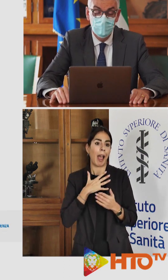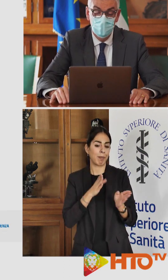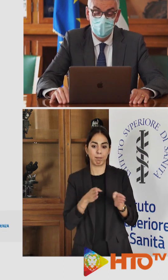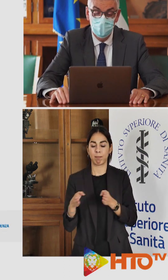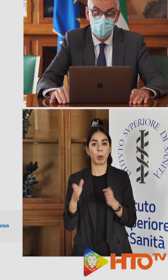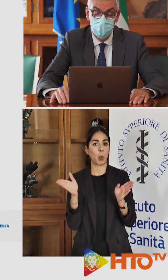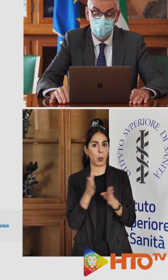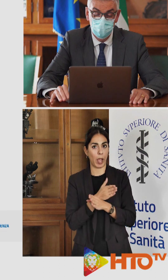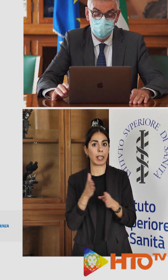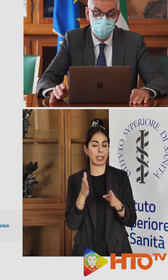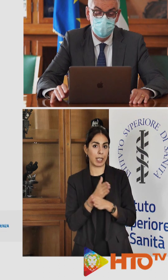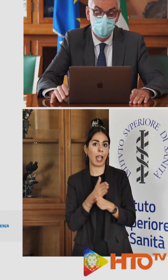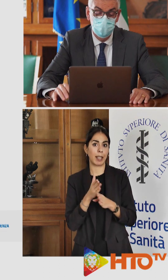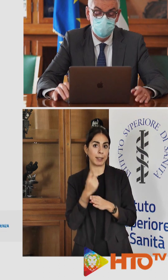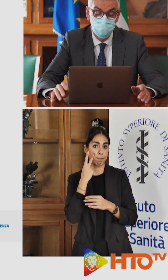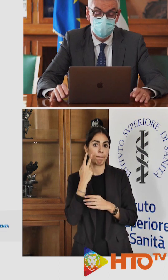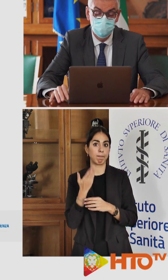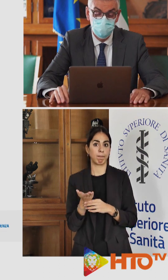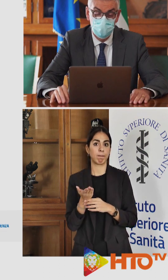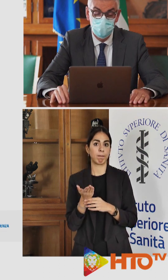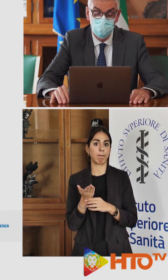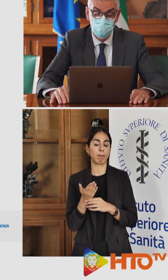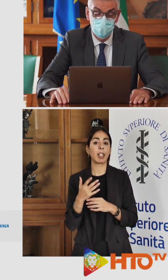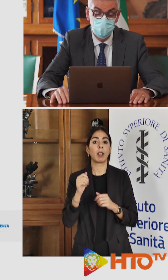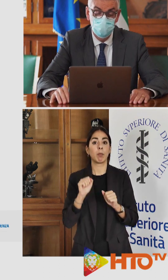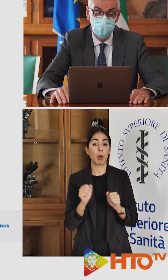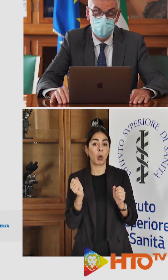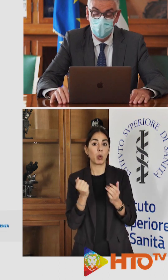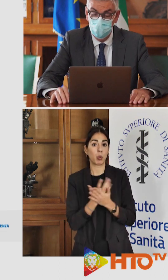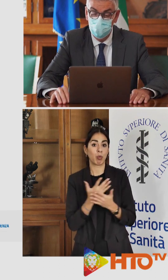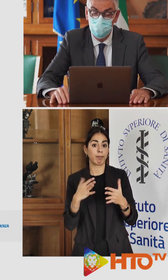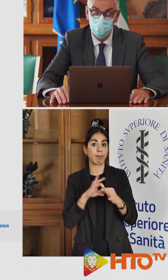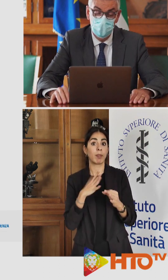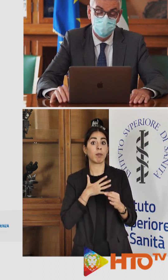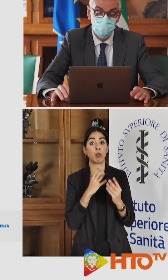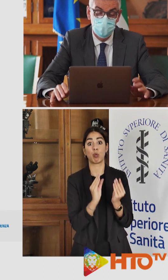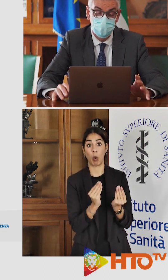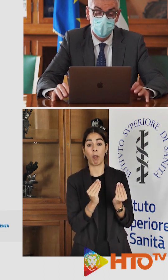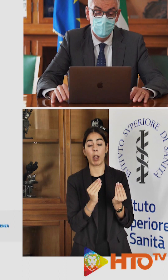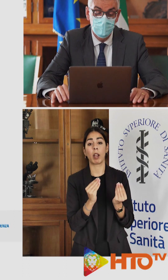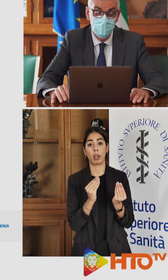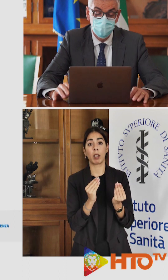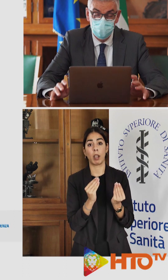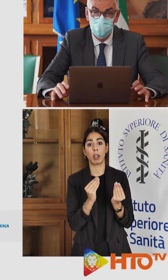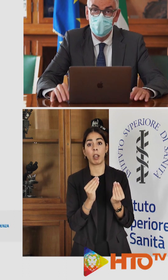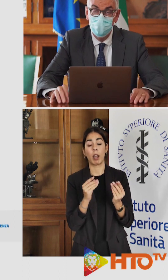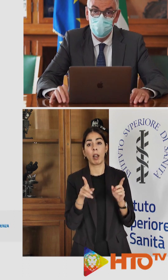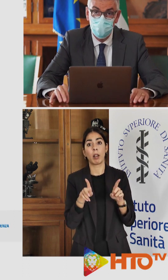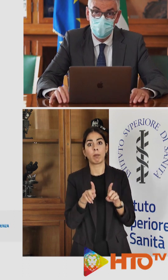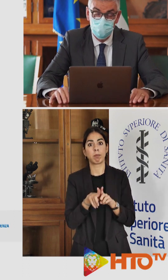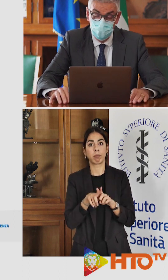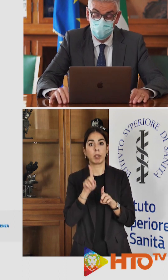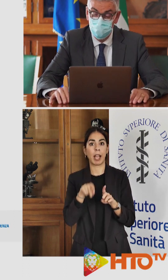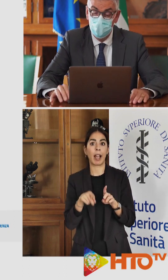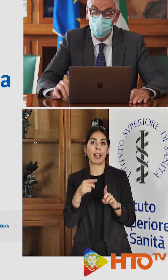età, come potete vedere sia nelle fasce di età più giovani e anche nelle fasce di età, in particolare nella